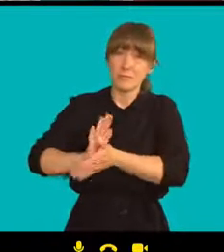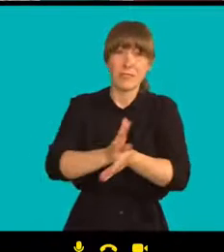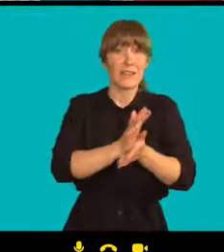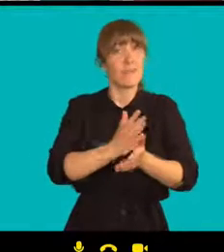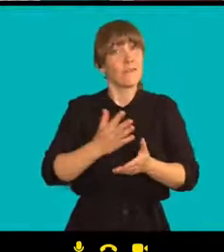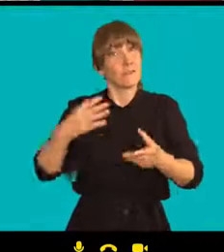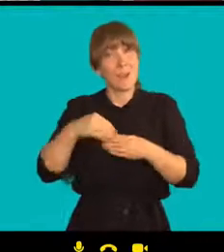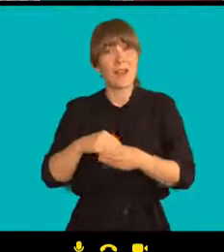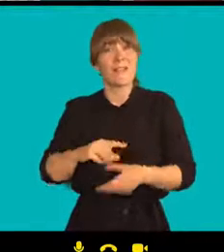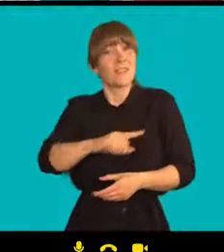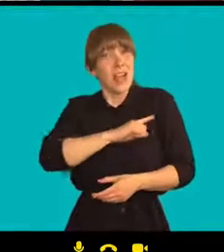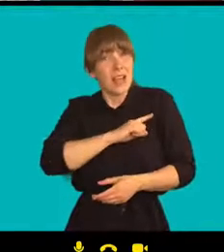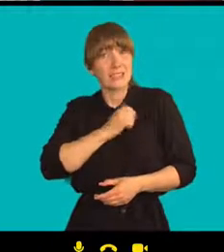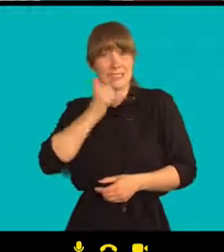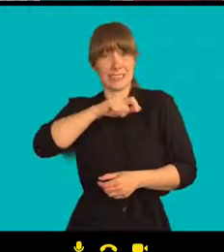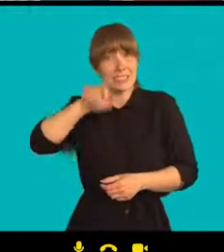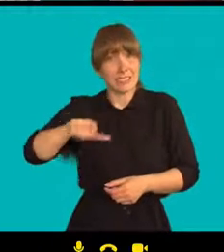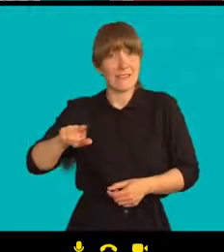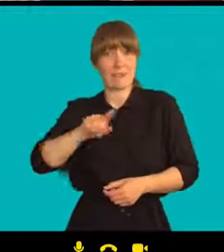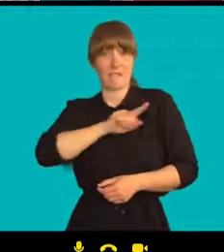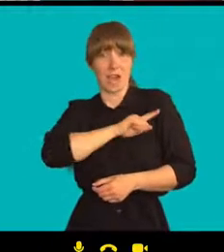s jejich vlastními zeměmi.